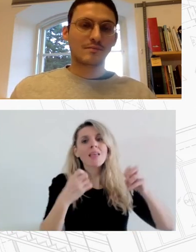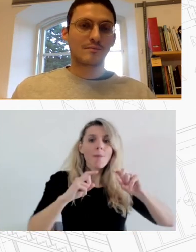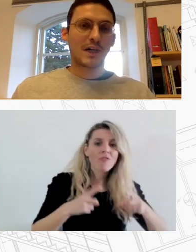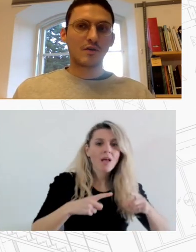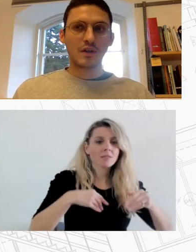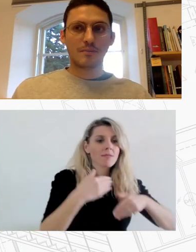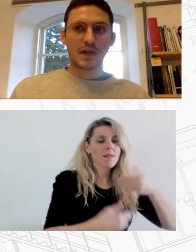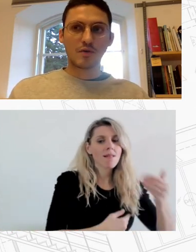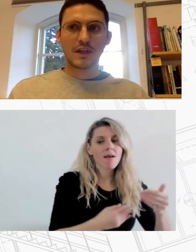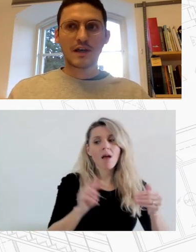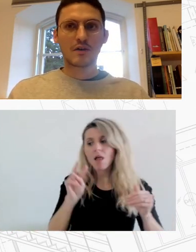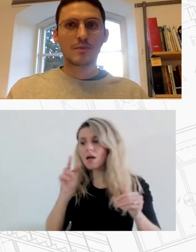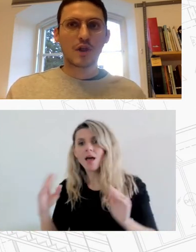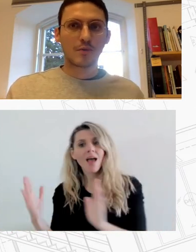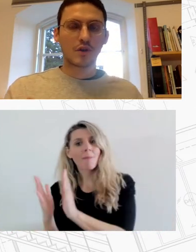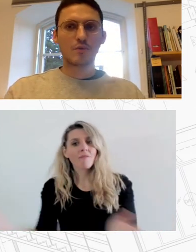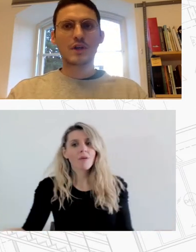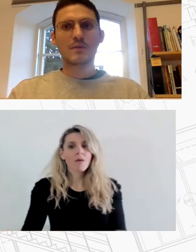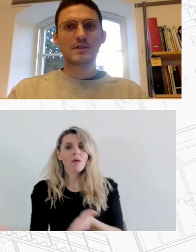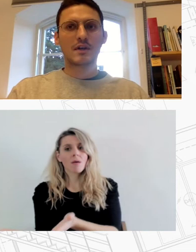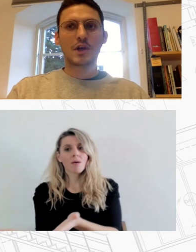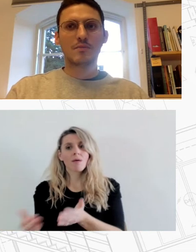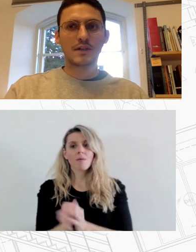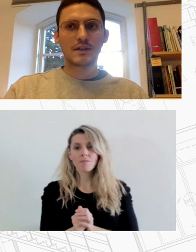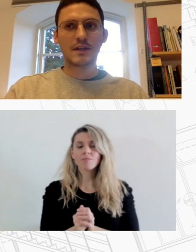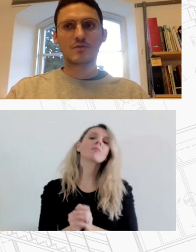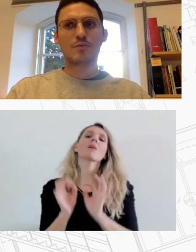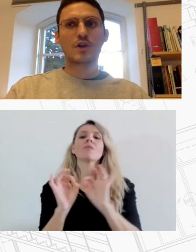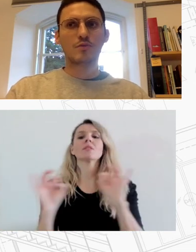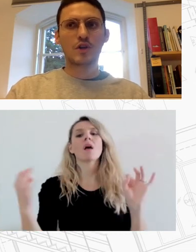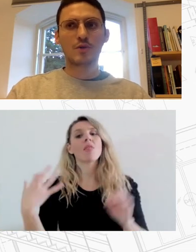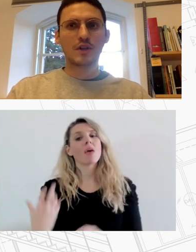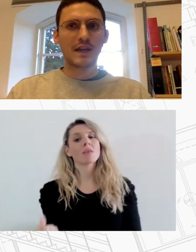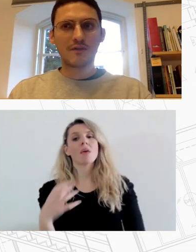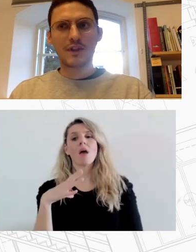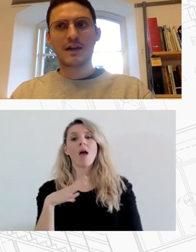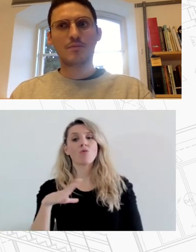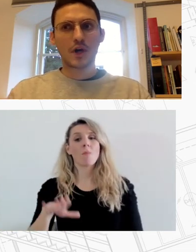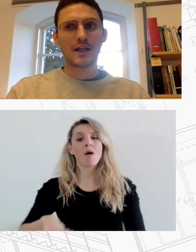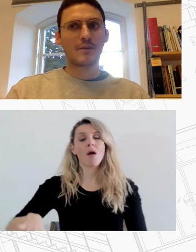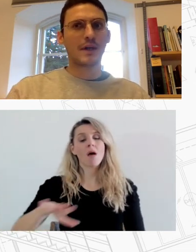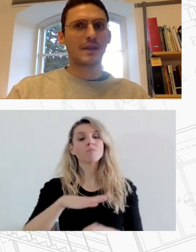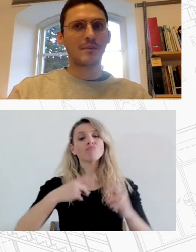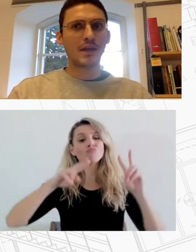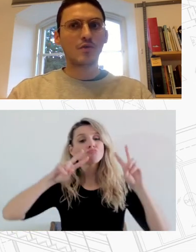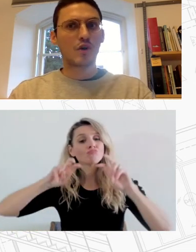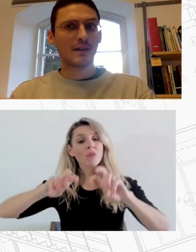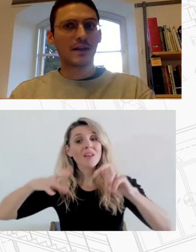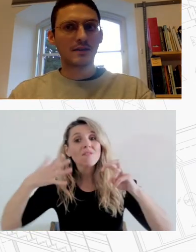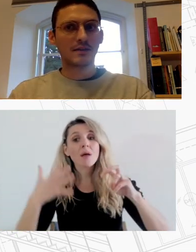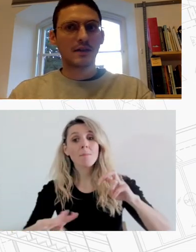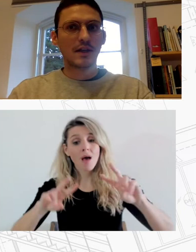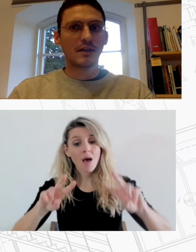παρότι υπάρχουν και άνθρωποι που θα προτιμούσαν κάποιες τεκμηριωμένες θέσεις που προκύπτουν από την έρευνα που κάναμε να μην γίνουν